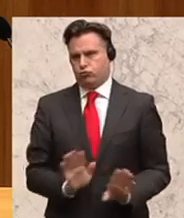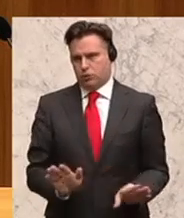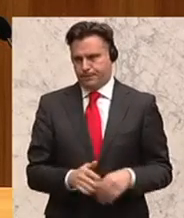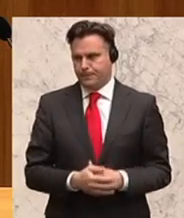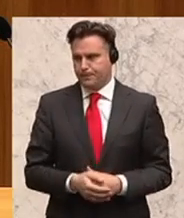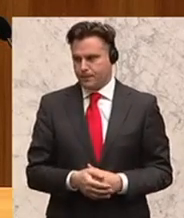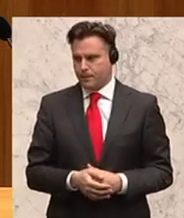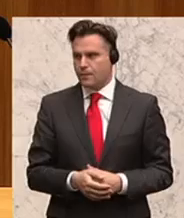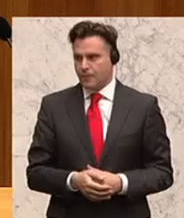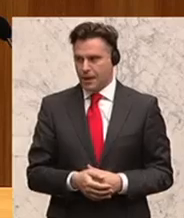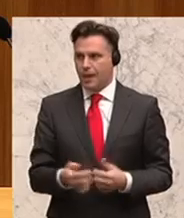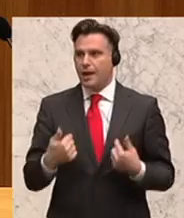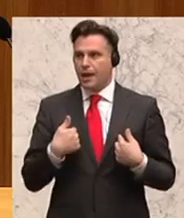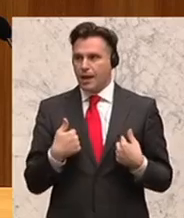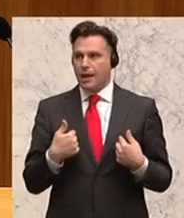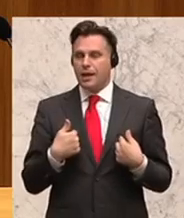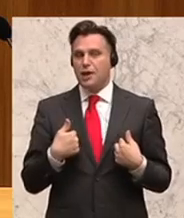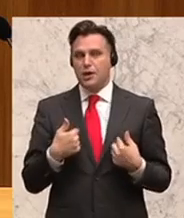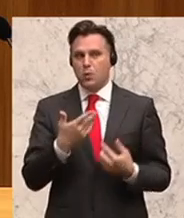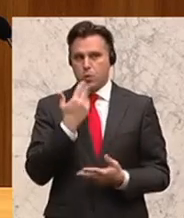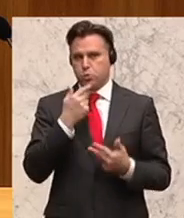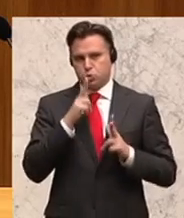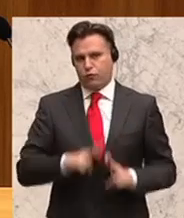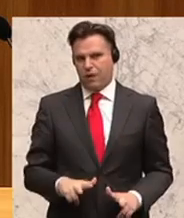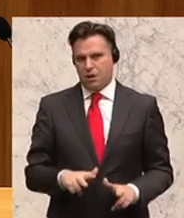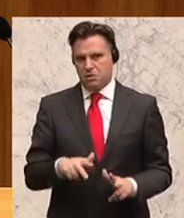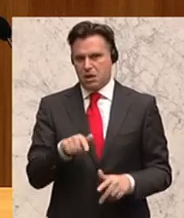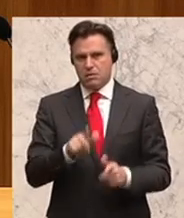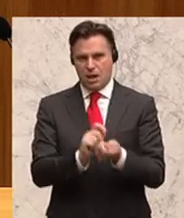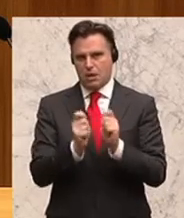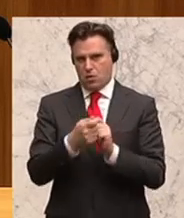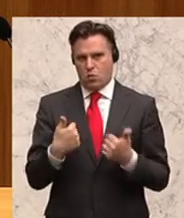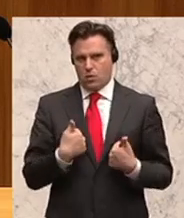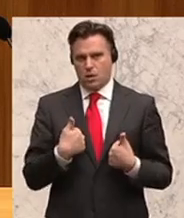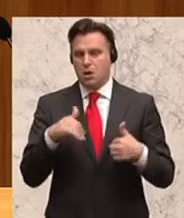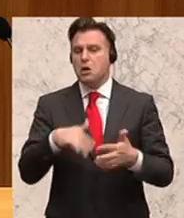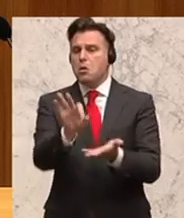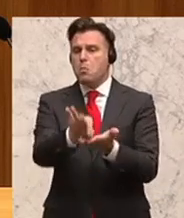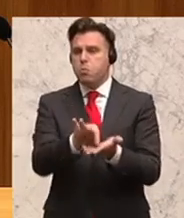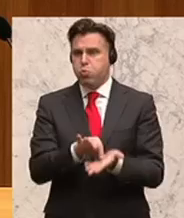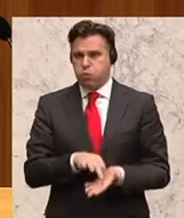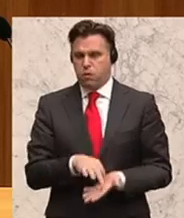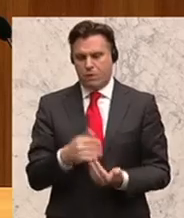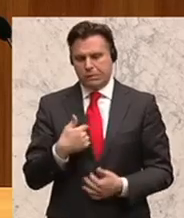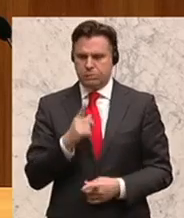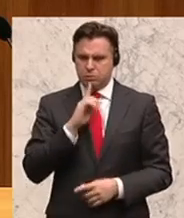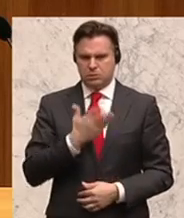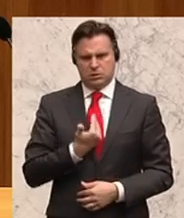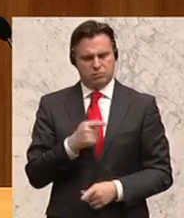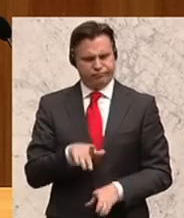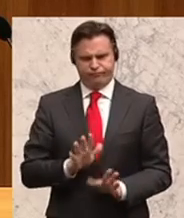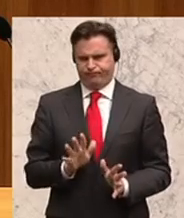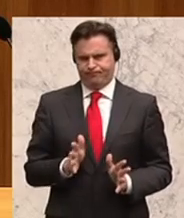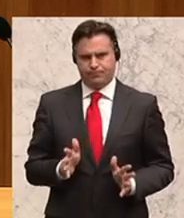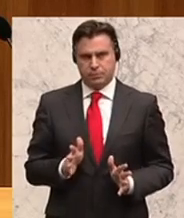Ich bin nicht zufrieden mit dieser Novelle, beziehungsweise bin mit einigen Regelungspunkten, denen stehe ich einfach skeptisch gegenüber.